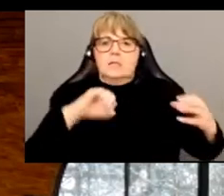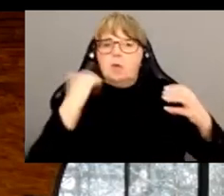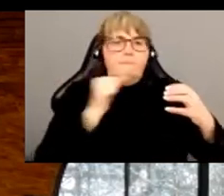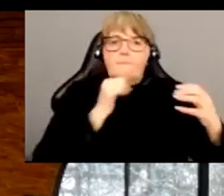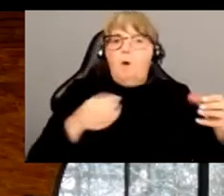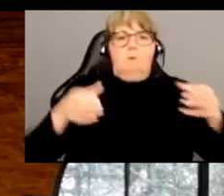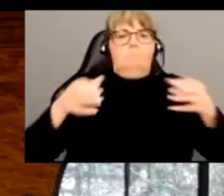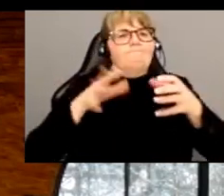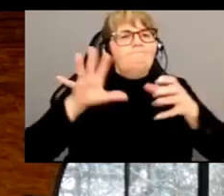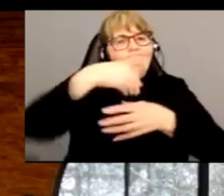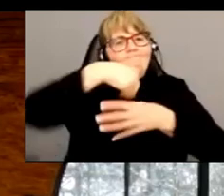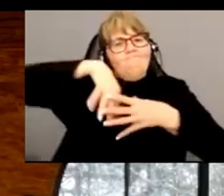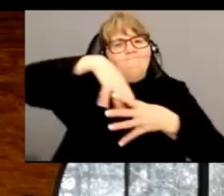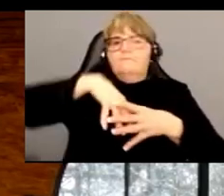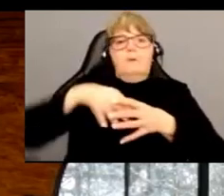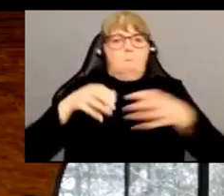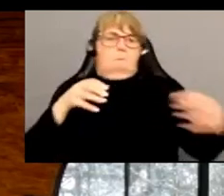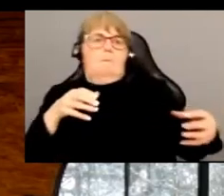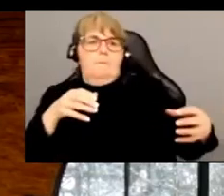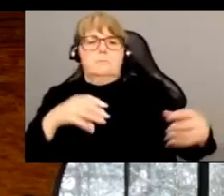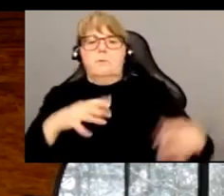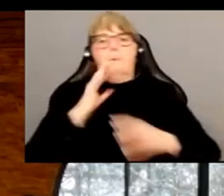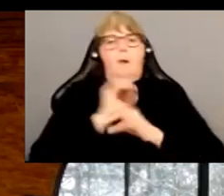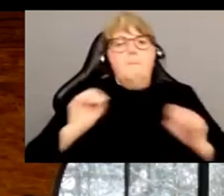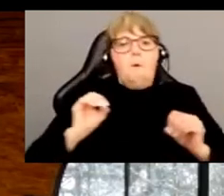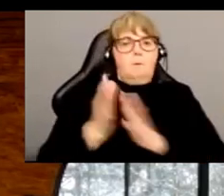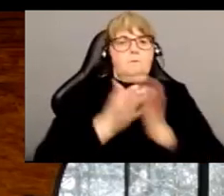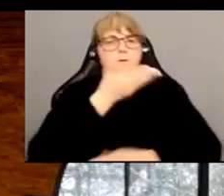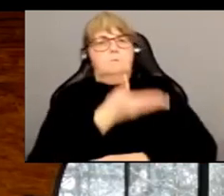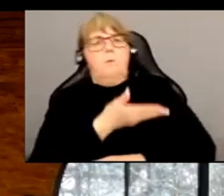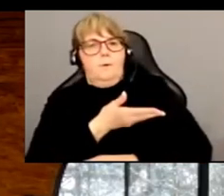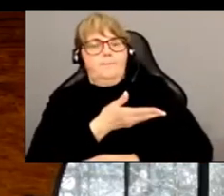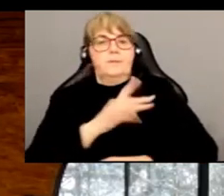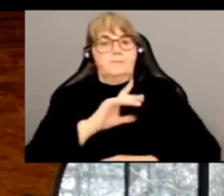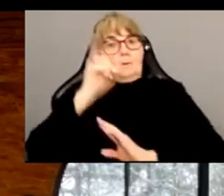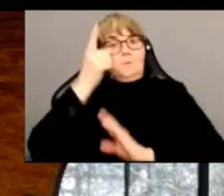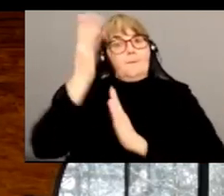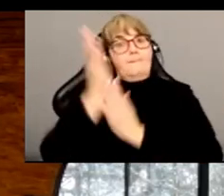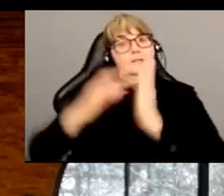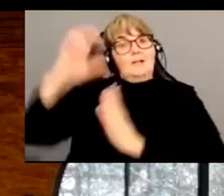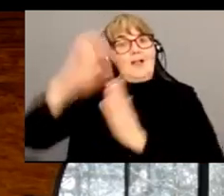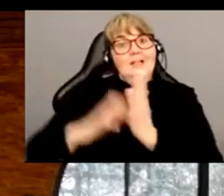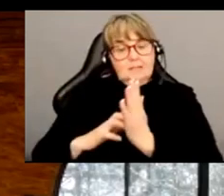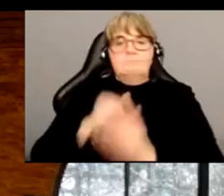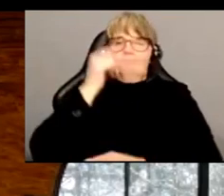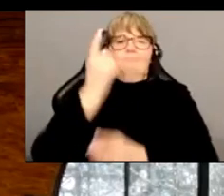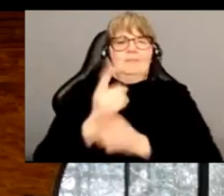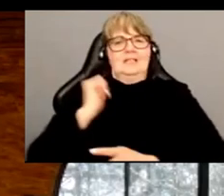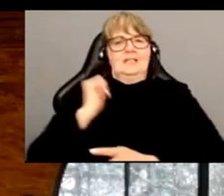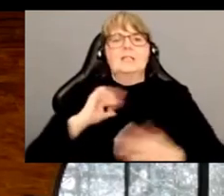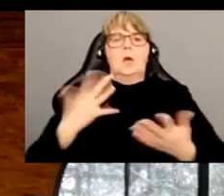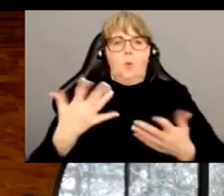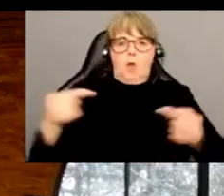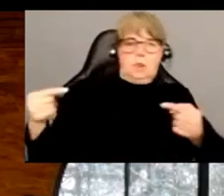marginalisées socialement et on n'en parle pas et on ne'y intéresse pas. Donc, la première partie de l'article que j'ai proposée, justement, c'est de